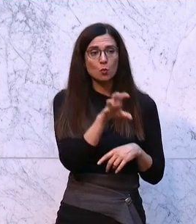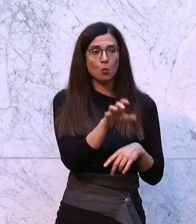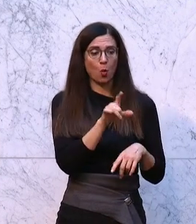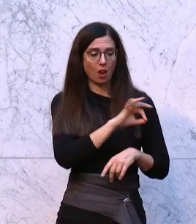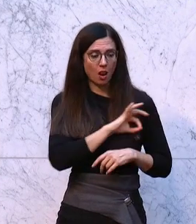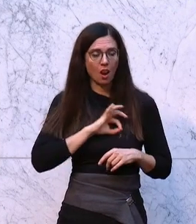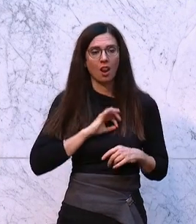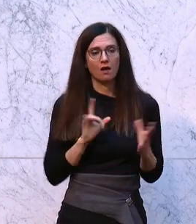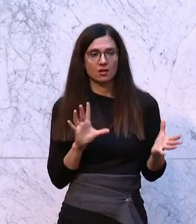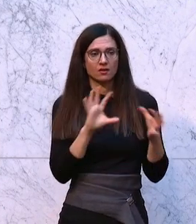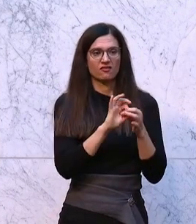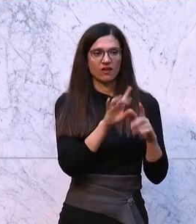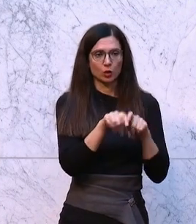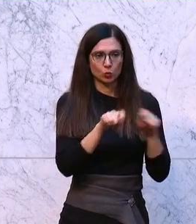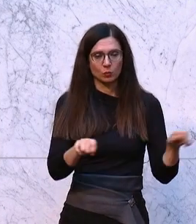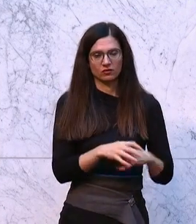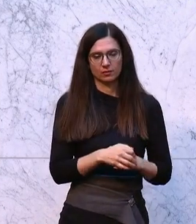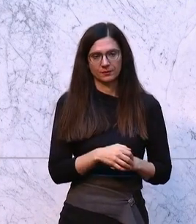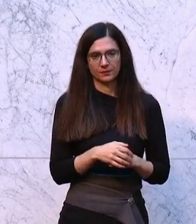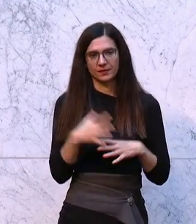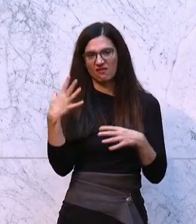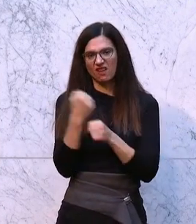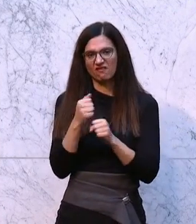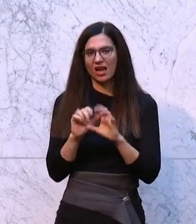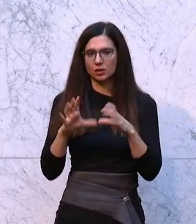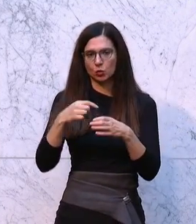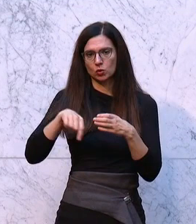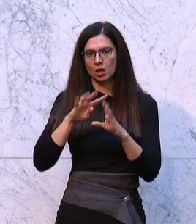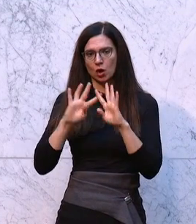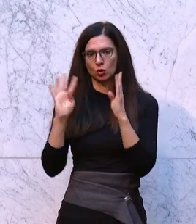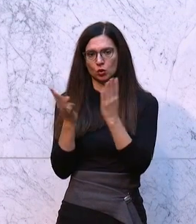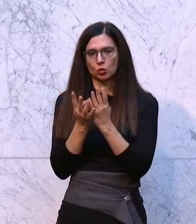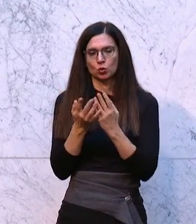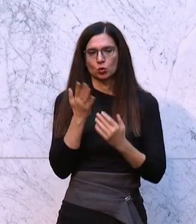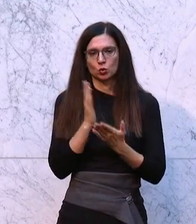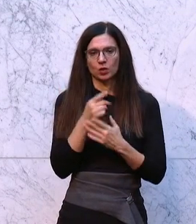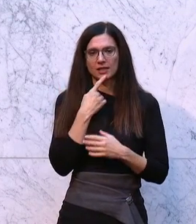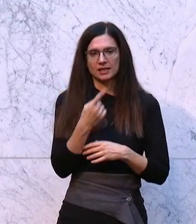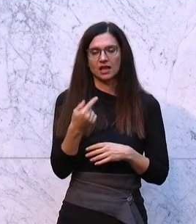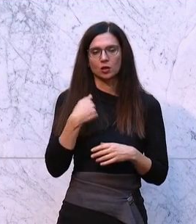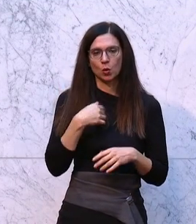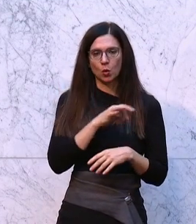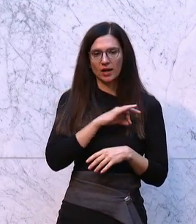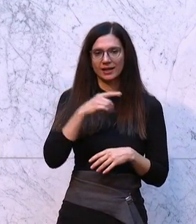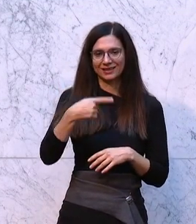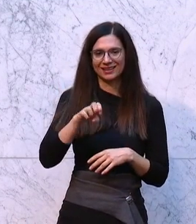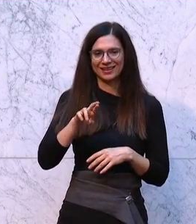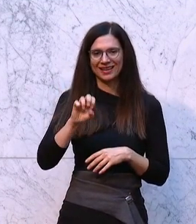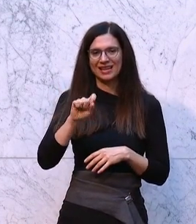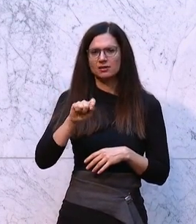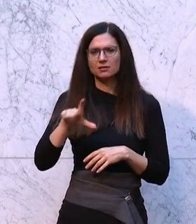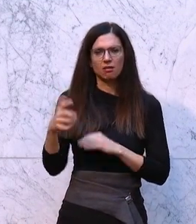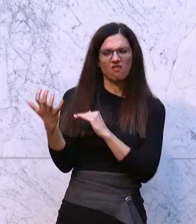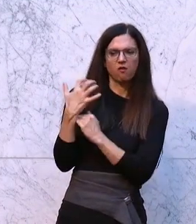Und diese Position, die ich auch im Verfassungsausschuss geäußert habe, hat mir jetzt vom Herrn Kollegen Gerstl von der ÖVP den